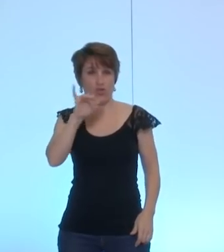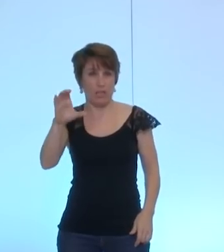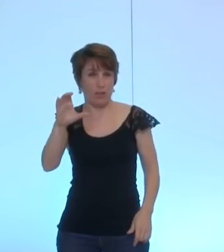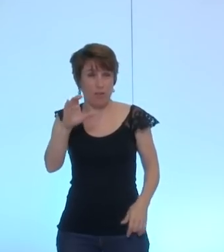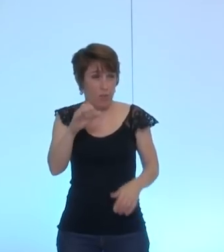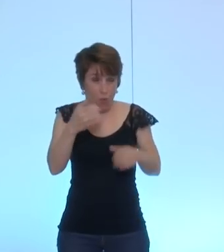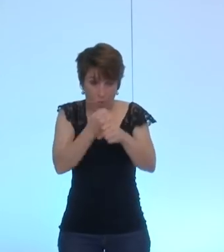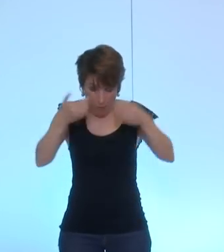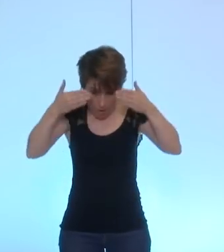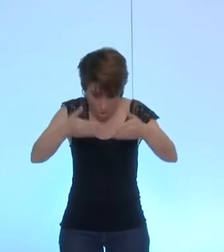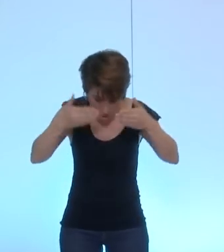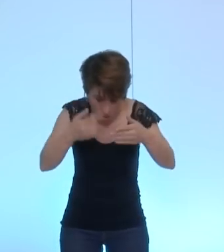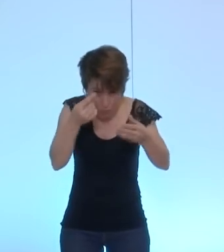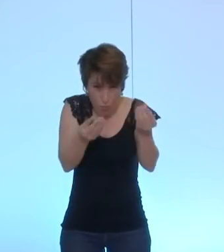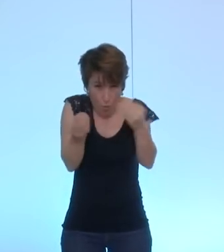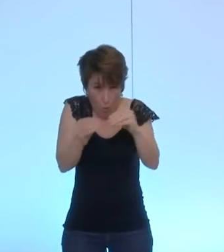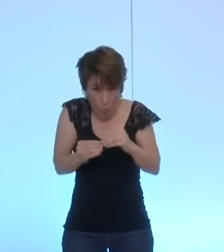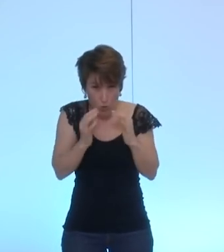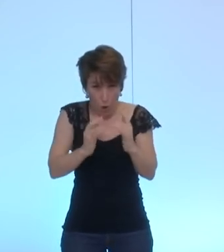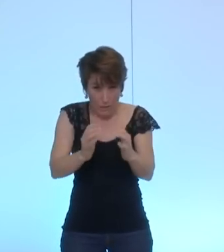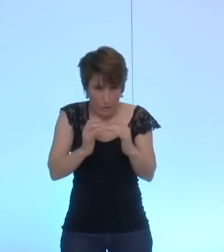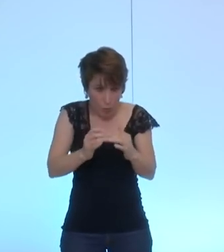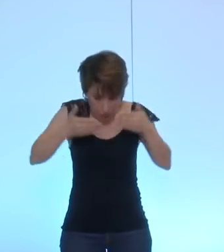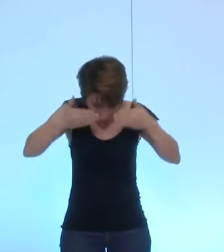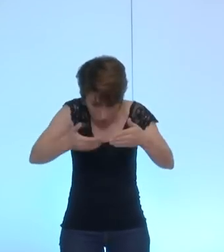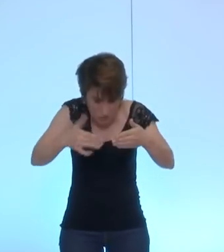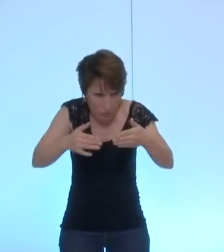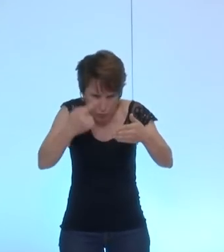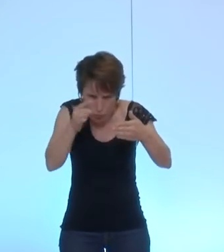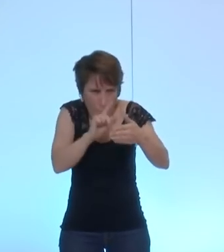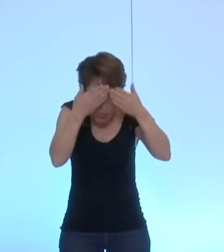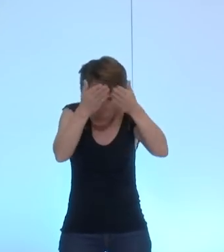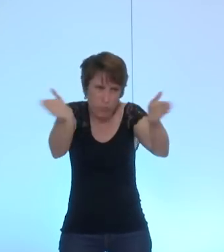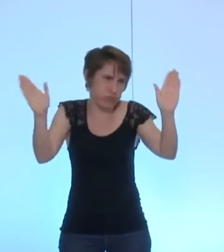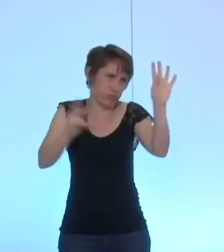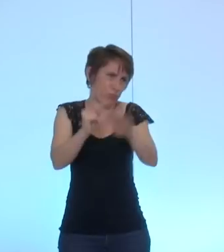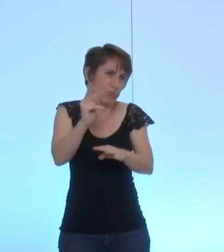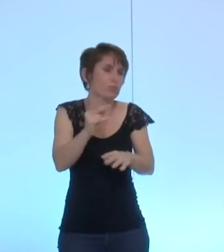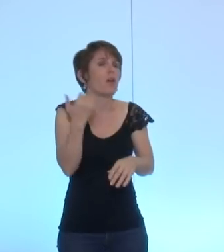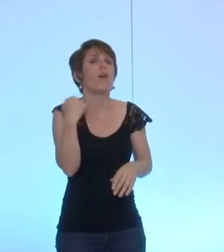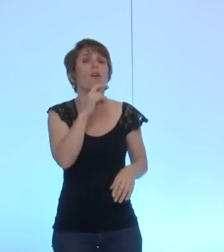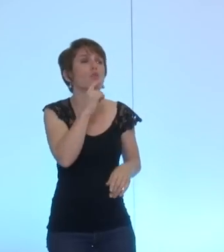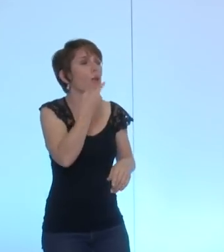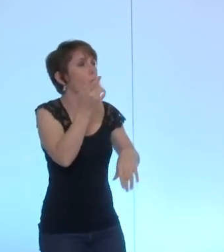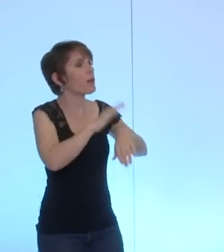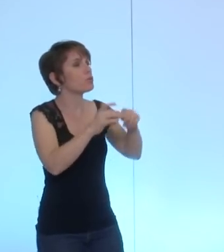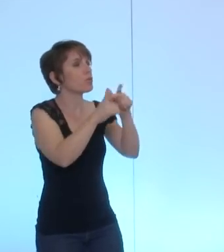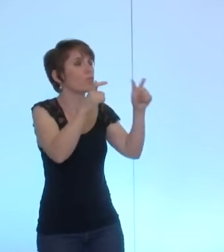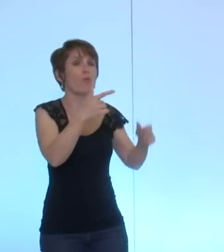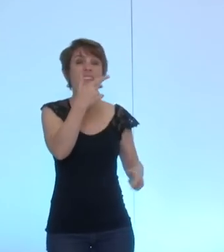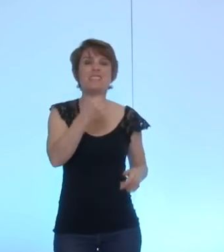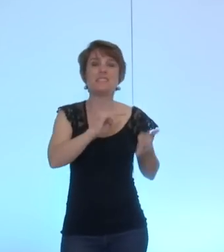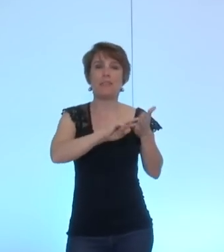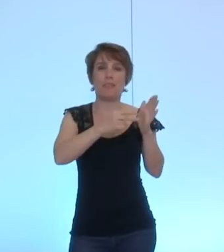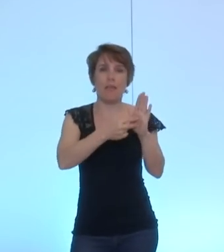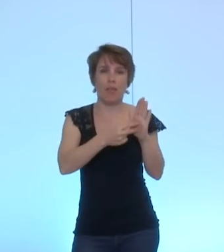erreur ! mais c'est une dynamique qui irrigue l'ensemble du système. D'ailleurs, quand on parle d'EasyTech tout à l'heure, on parle de quoi